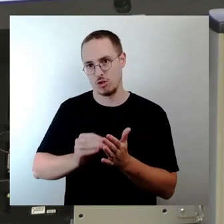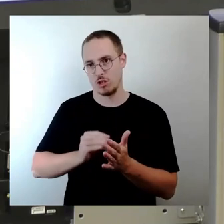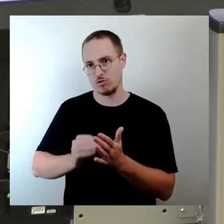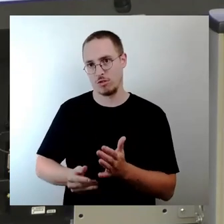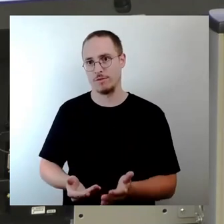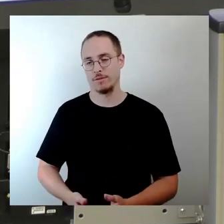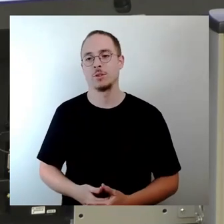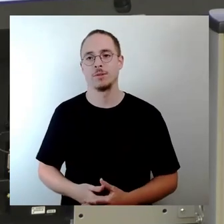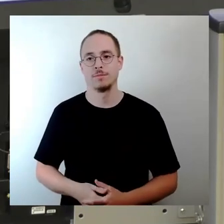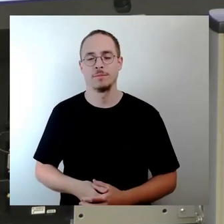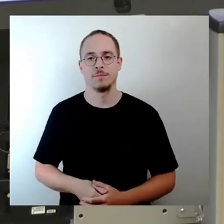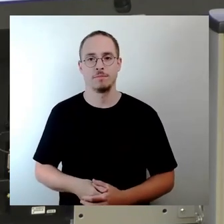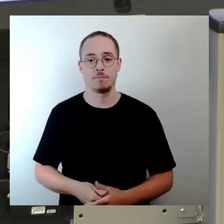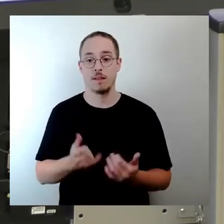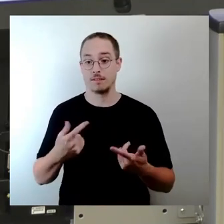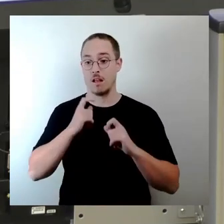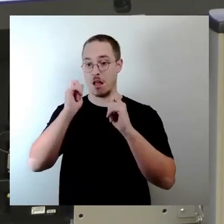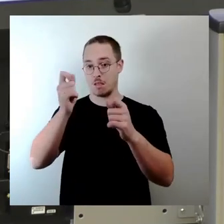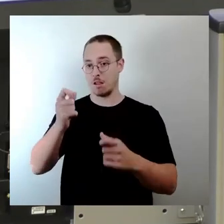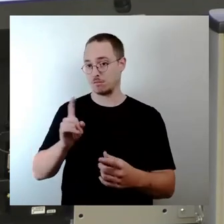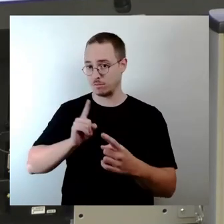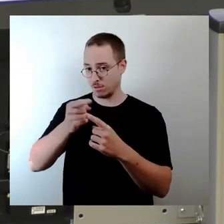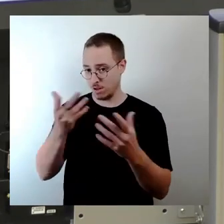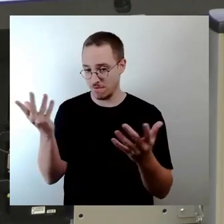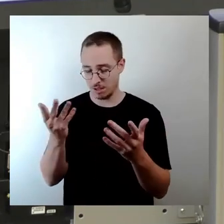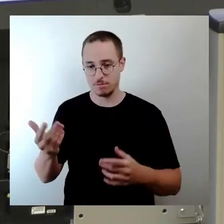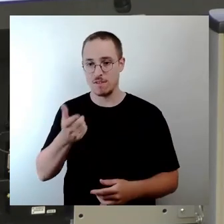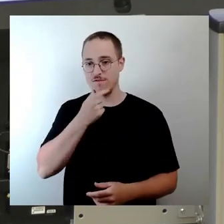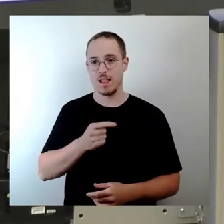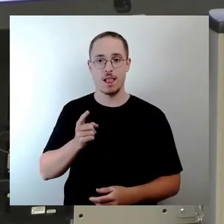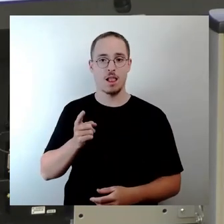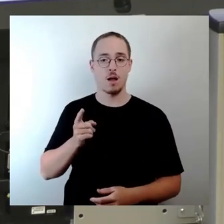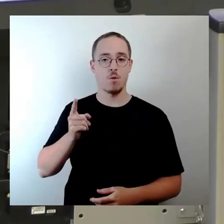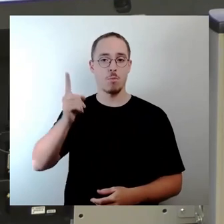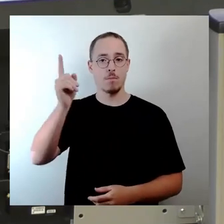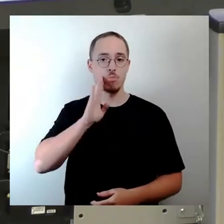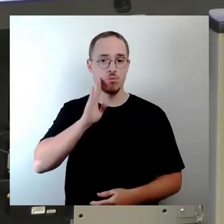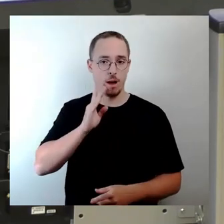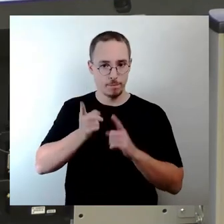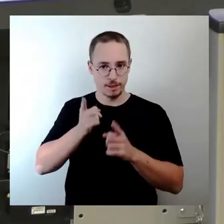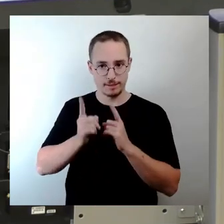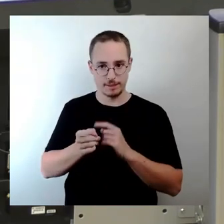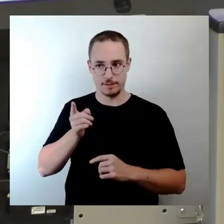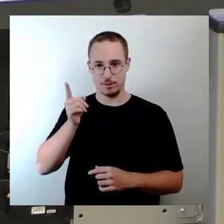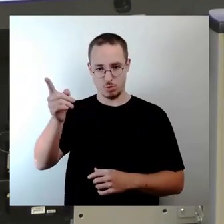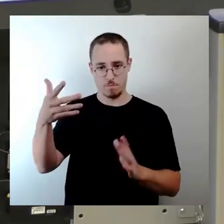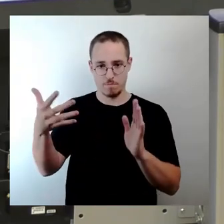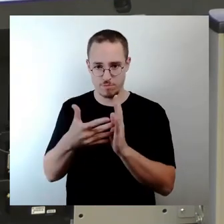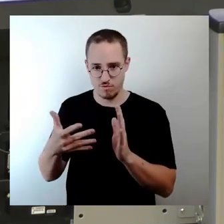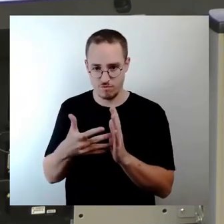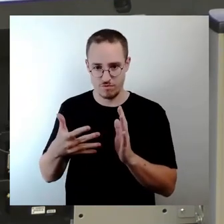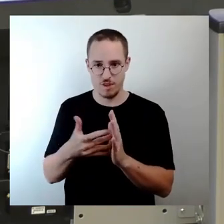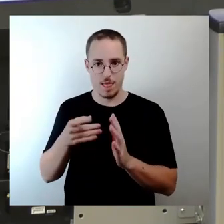Oberbürgermeister in einem ersten Punkt, eine Duldung der derzeitigen Nutzung auf unbestimmte Zeit und ich betone, zu prüfen.